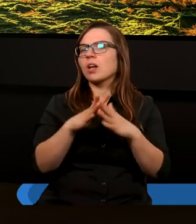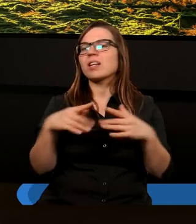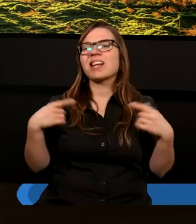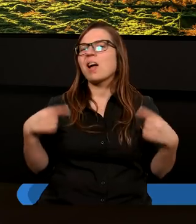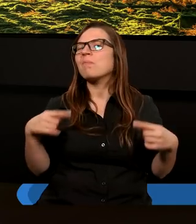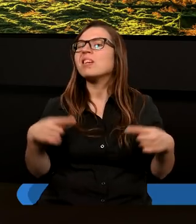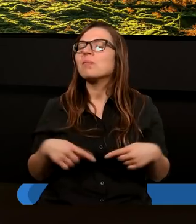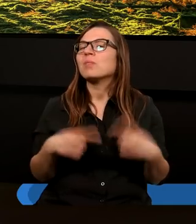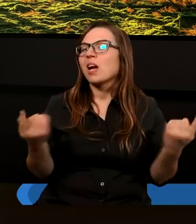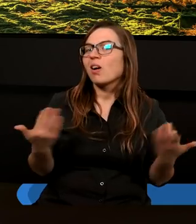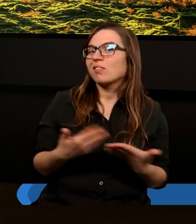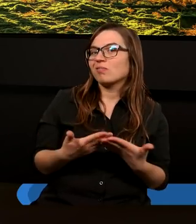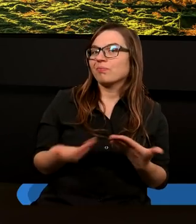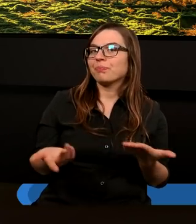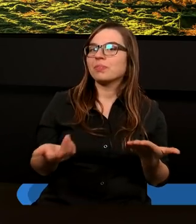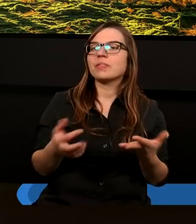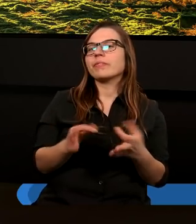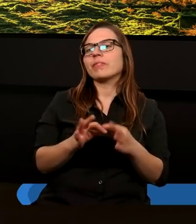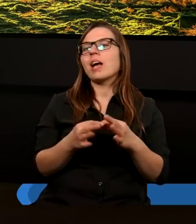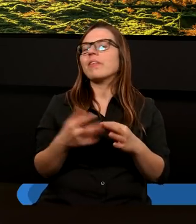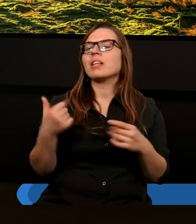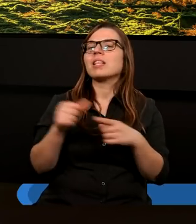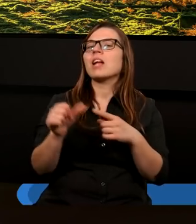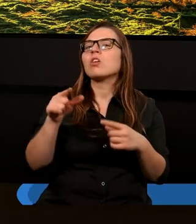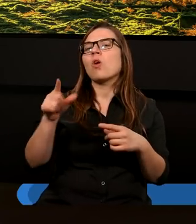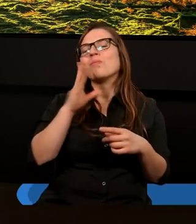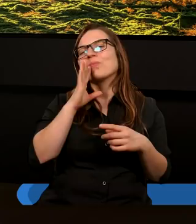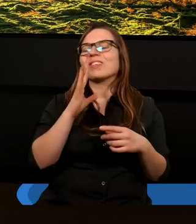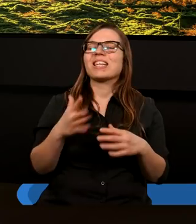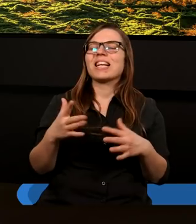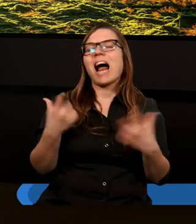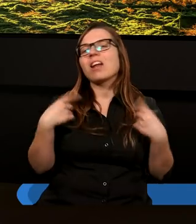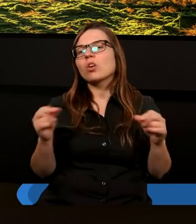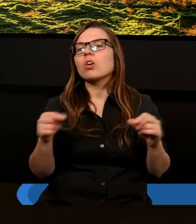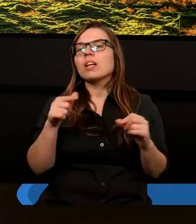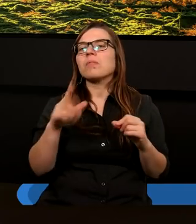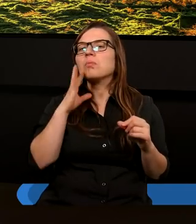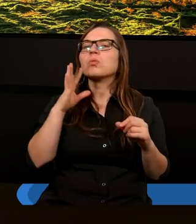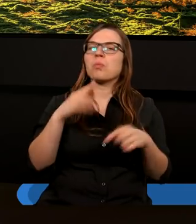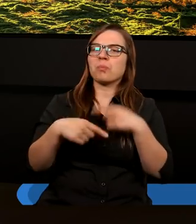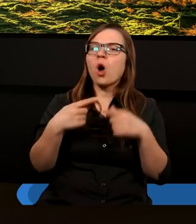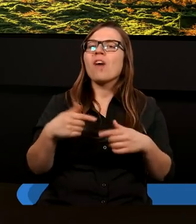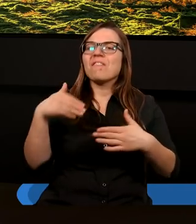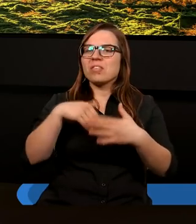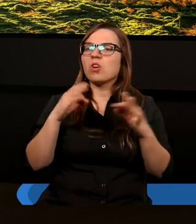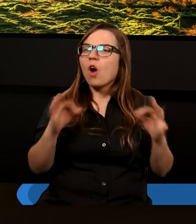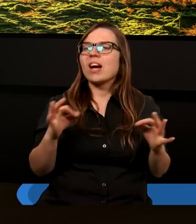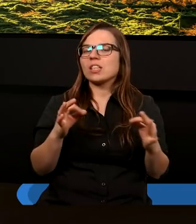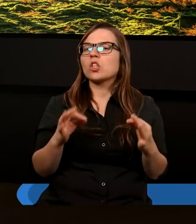przekonani. Nawet byli nieco zgorszeni tym, że Piotr jako rodowity, dobrze wychowany Żyd